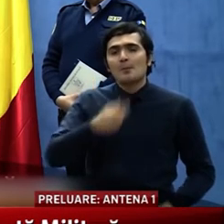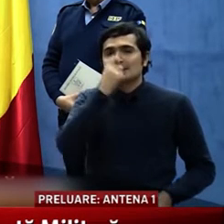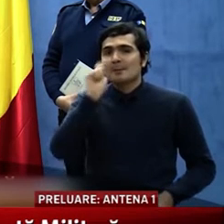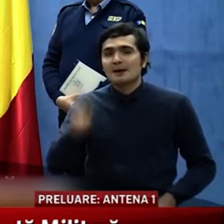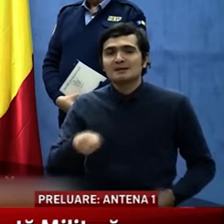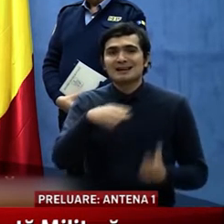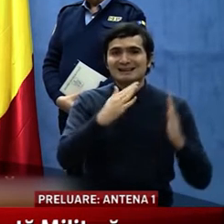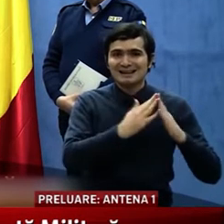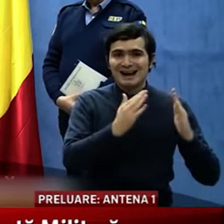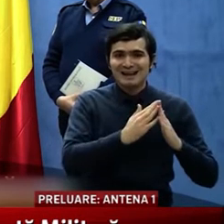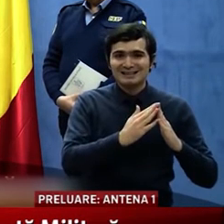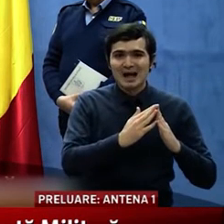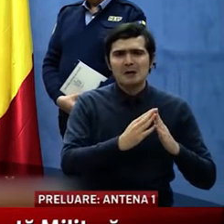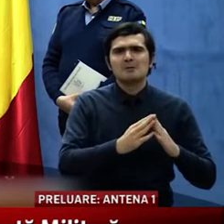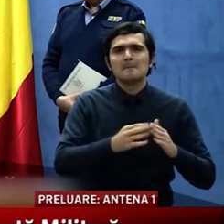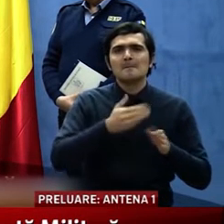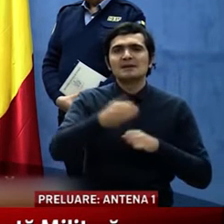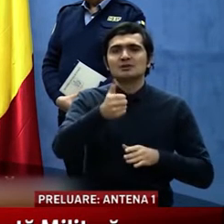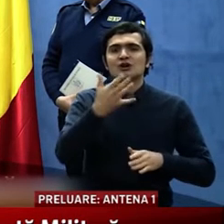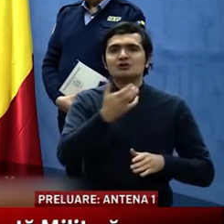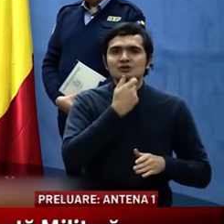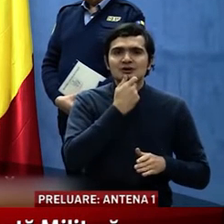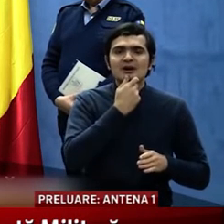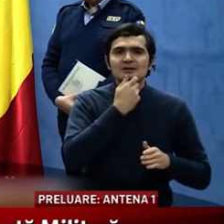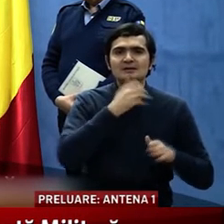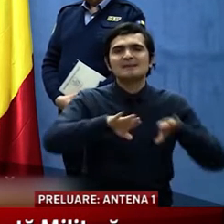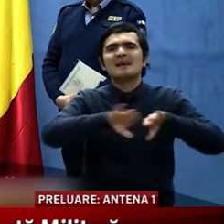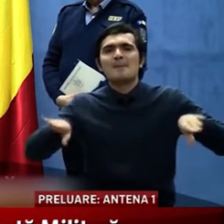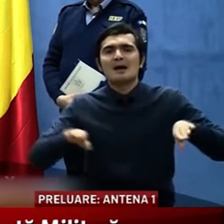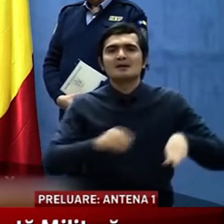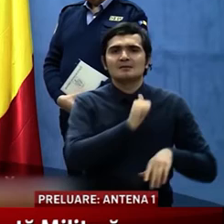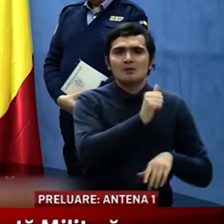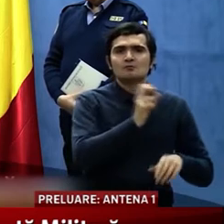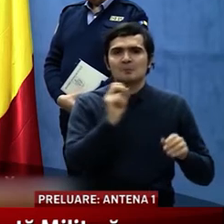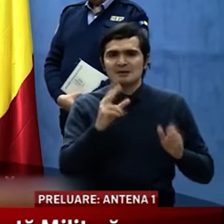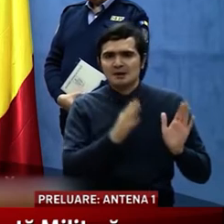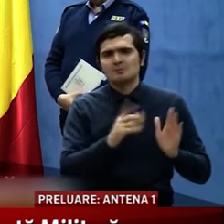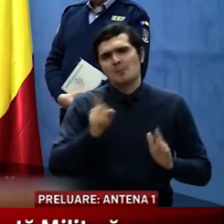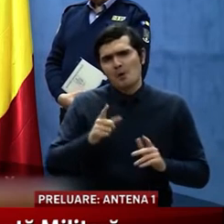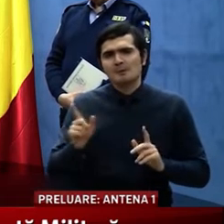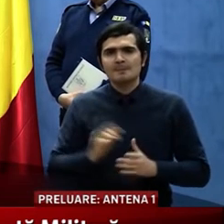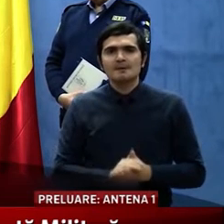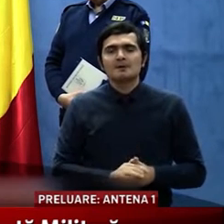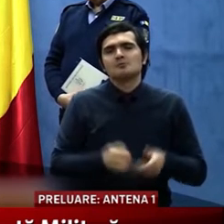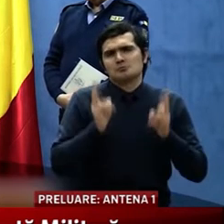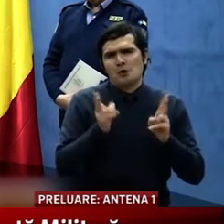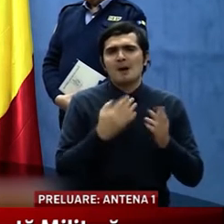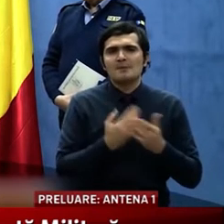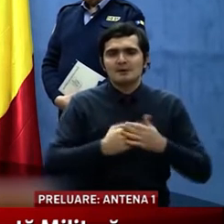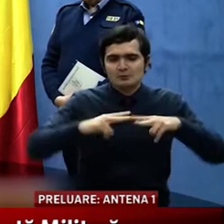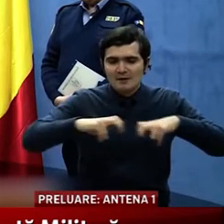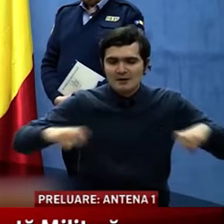locuința și în afara acestui interval. Evident că pentru verificarea motivului deplasării,